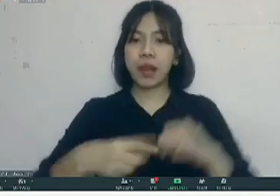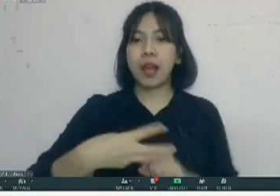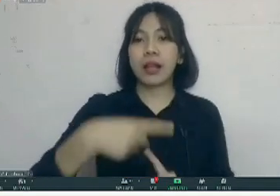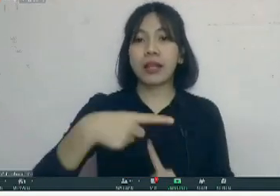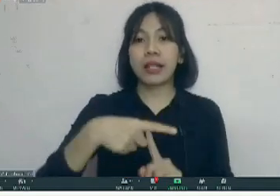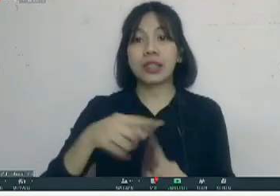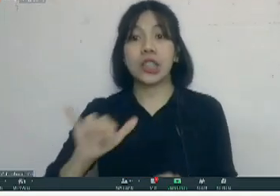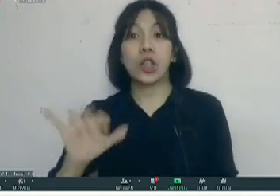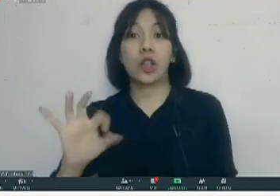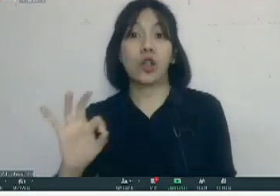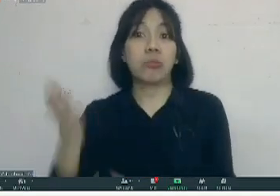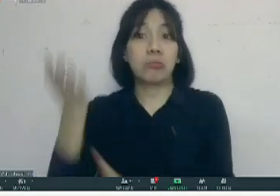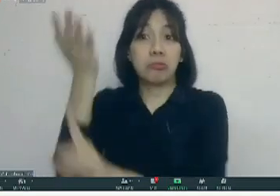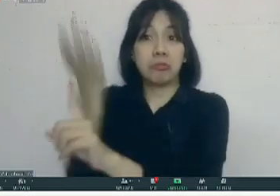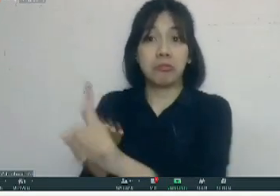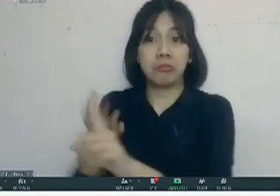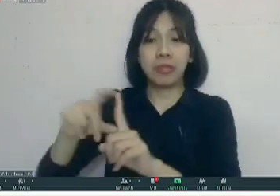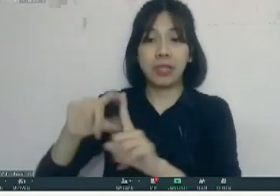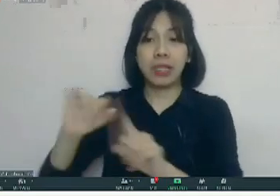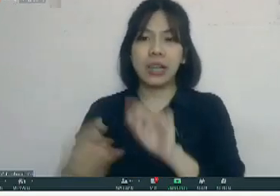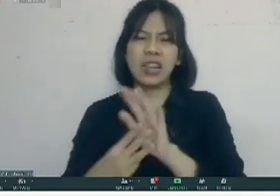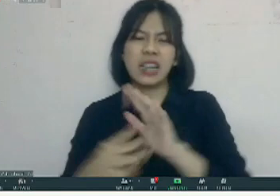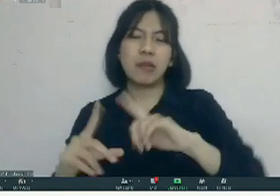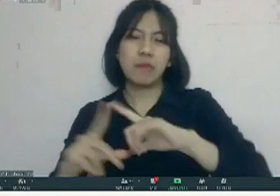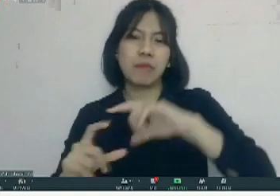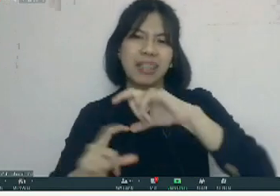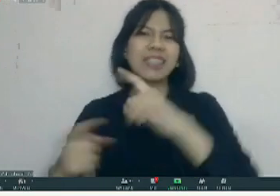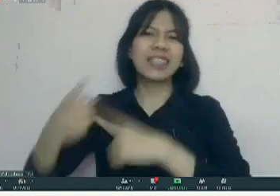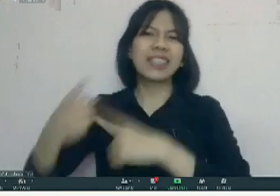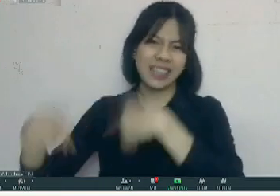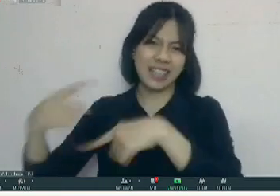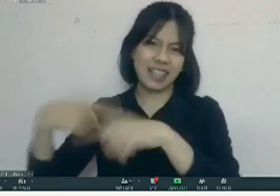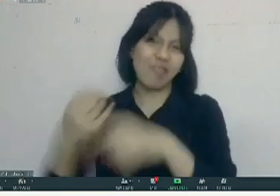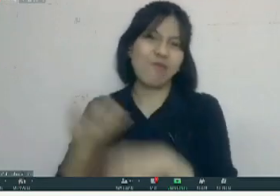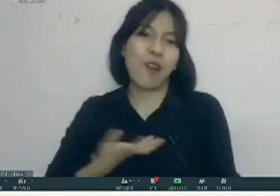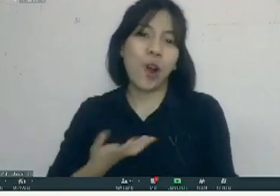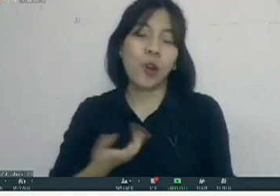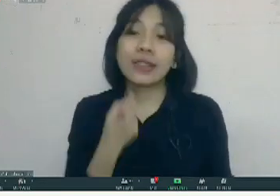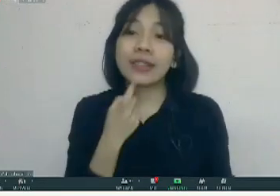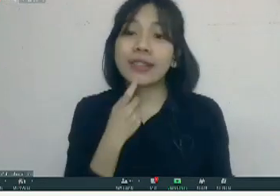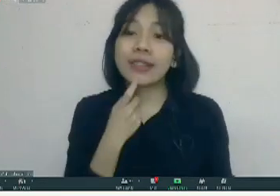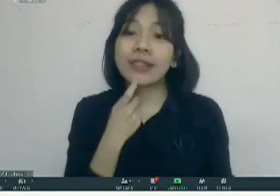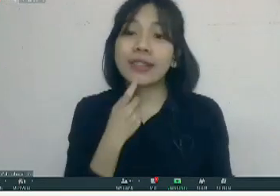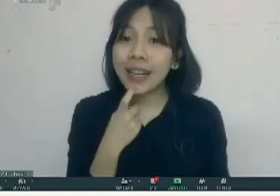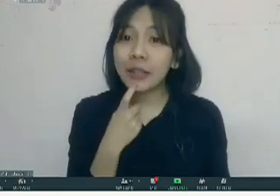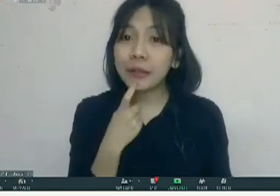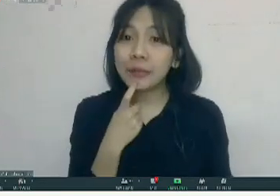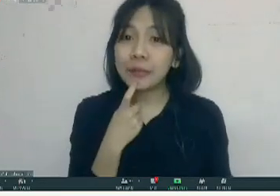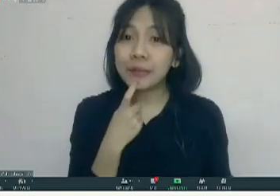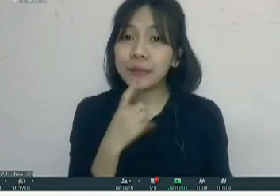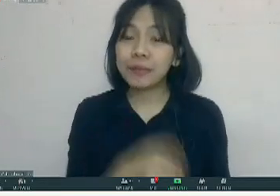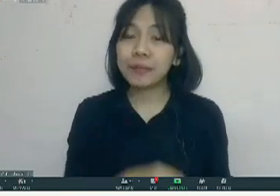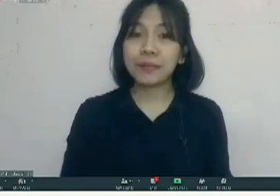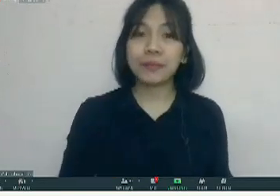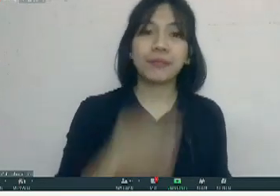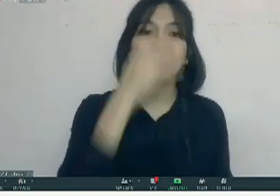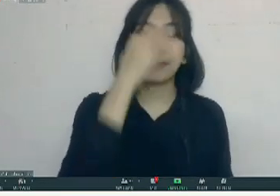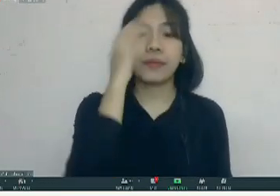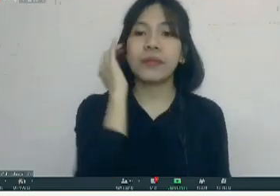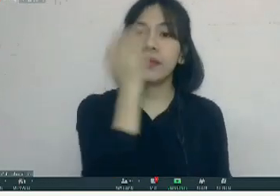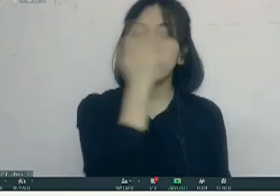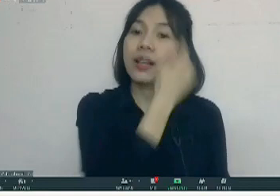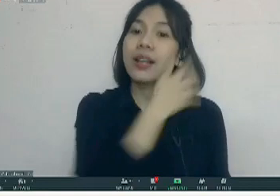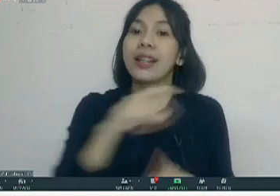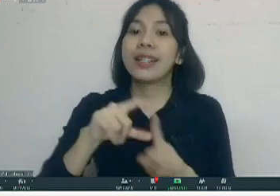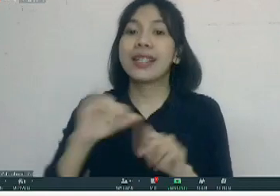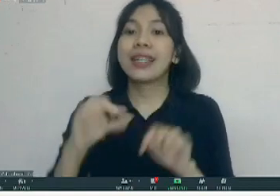mengenai semacam testimoni ya Mas Dimas ya tentang apa sih tips-tipsnya